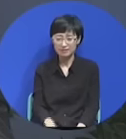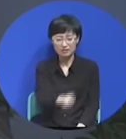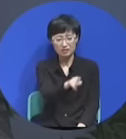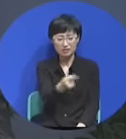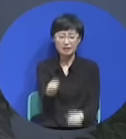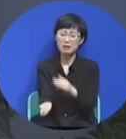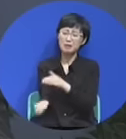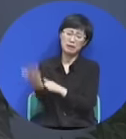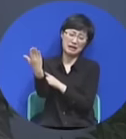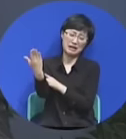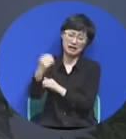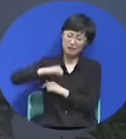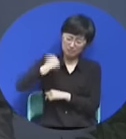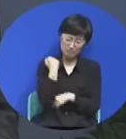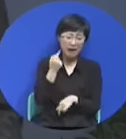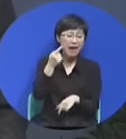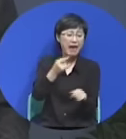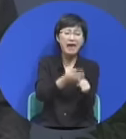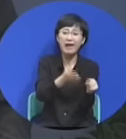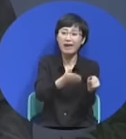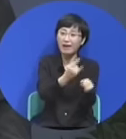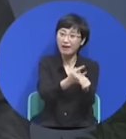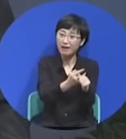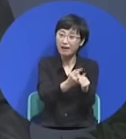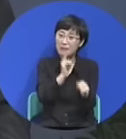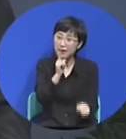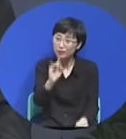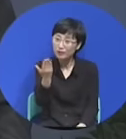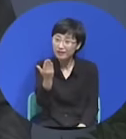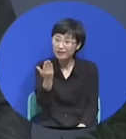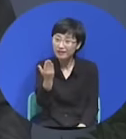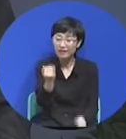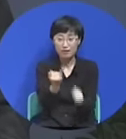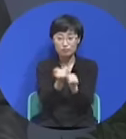항복해라. 그렇게 말을 해야 될 거 아닙니까?